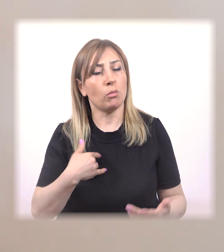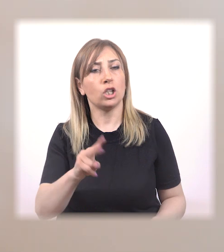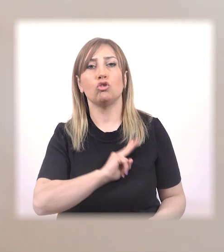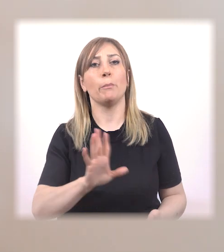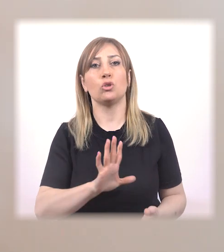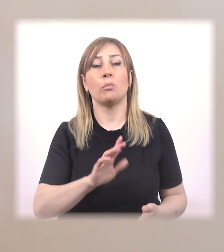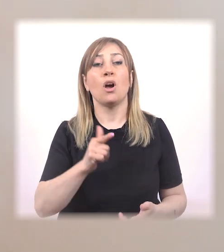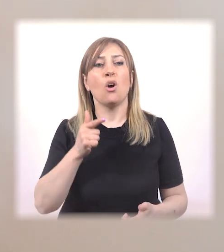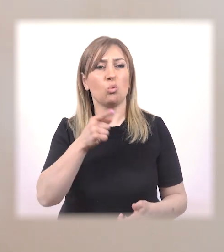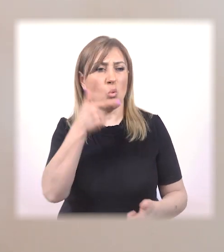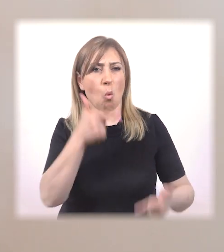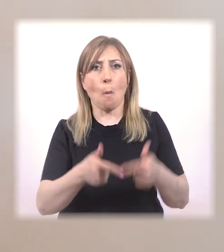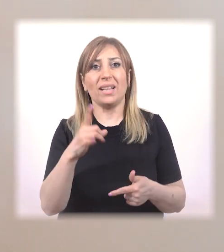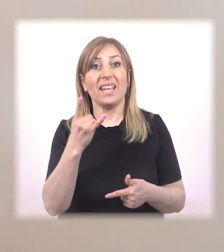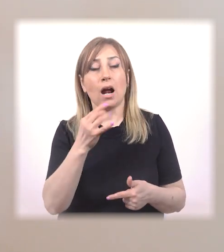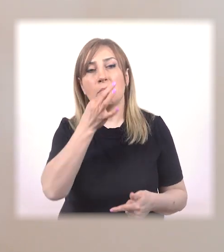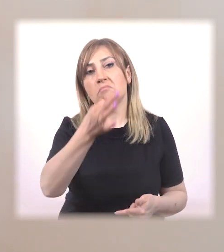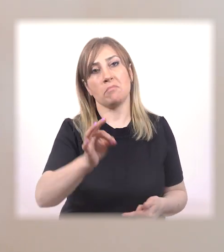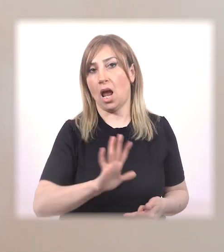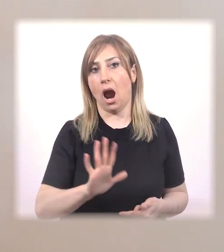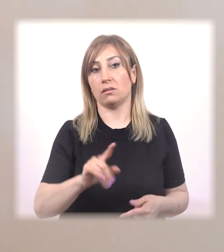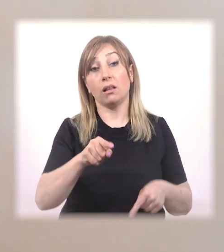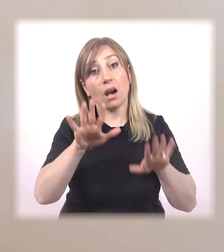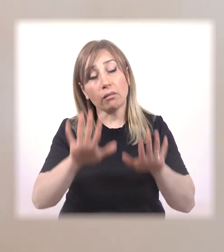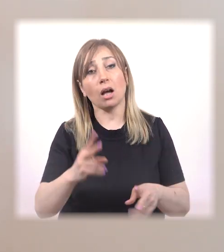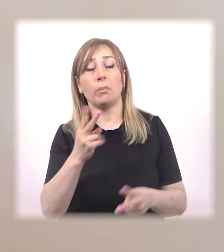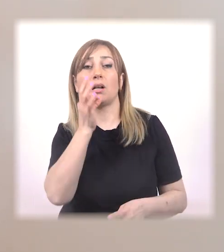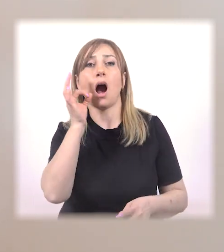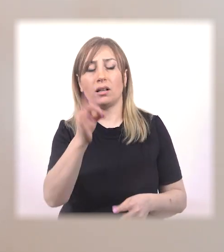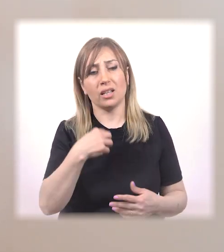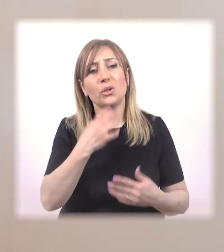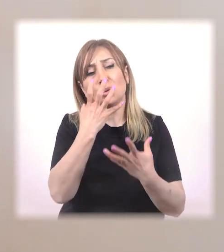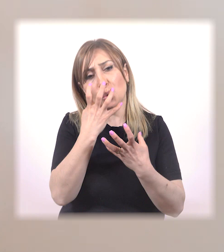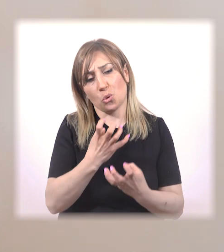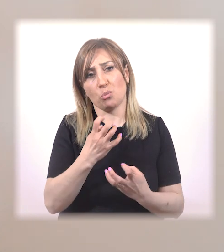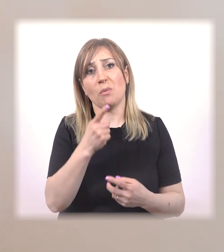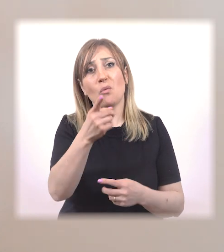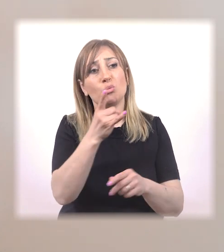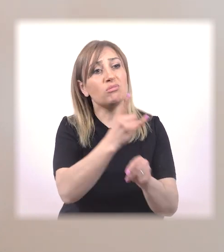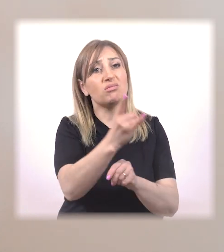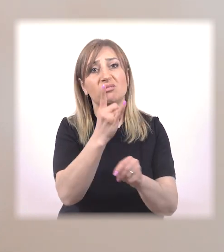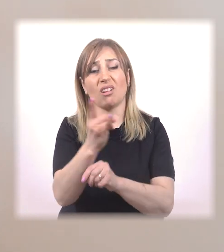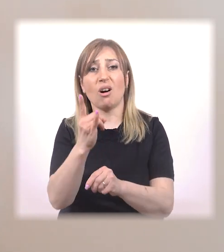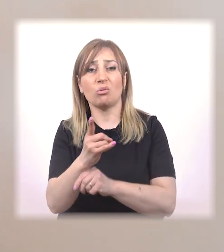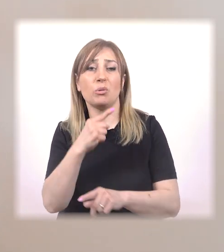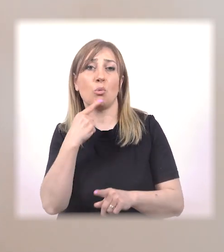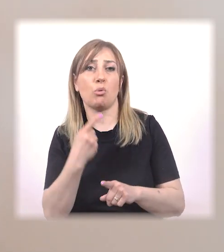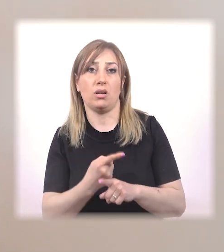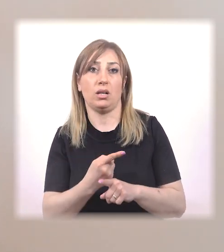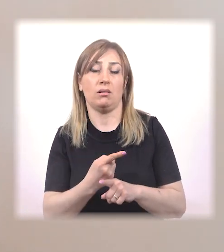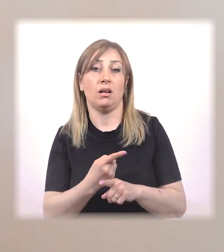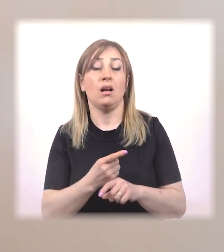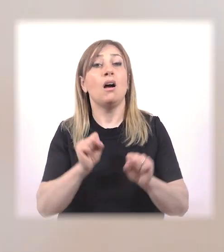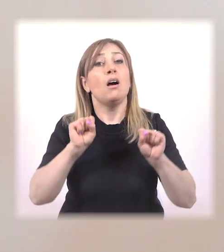են թապվում։ Դու կոպիտ երեխա ես, ասելու պոխարեն, փորձեք, ես տխրում եմ, երբ դու ծաղրում ես կույրիկին